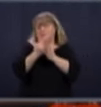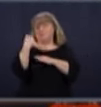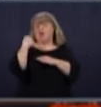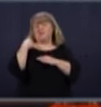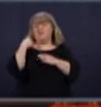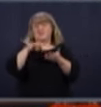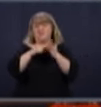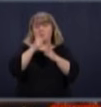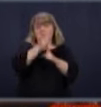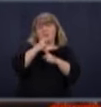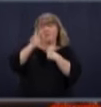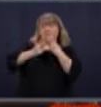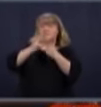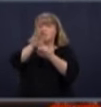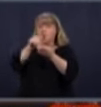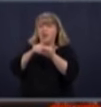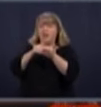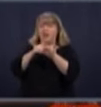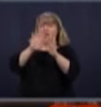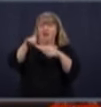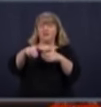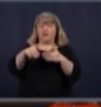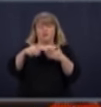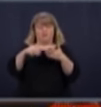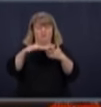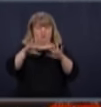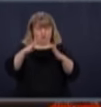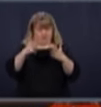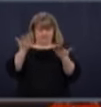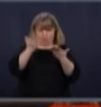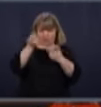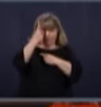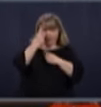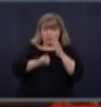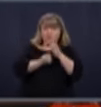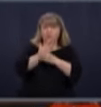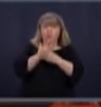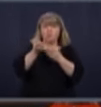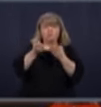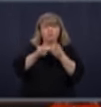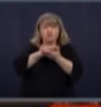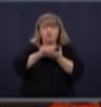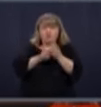Qu'est que ça vous a permis, par exemple, de mieux comprendre ou de mieux positionner?